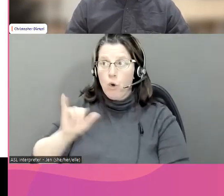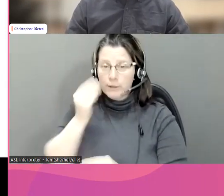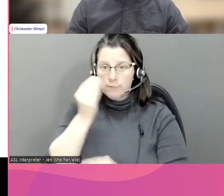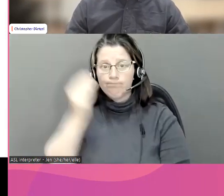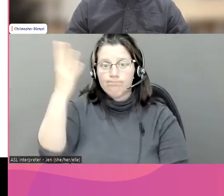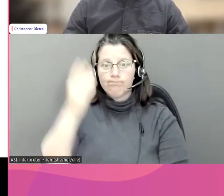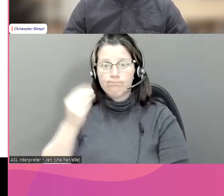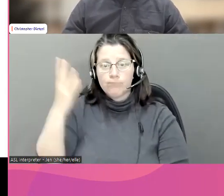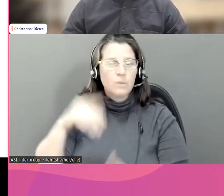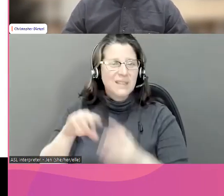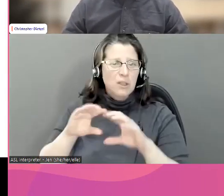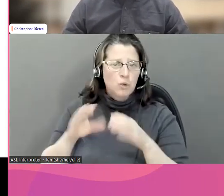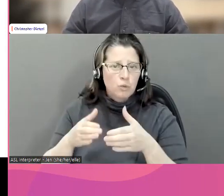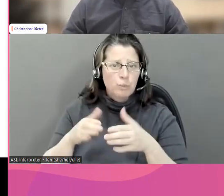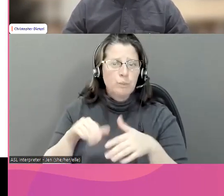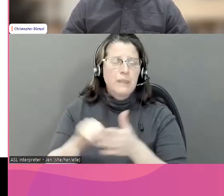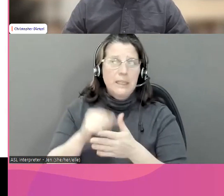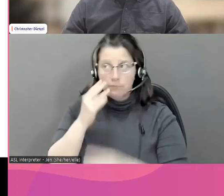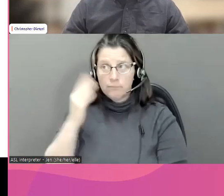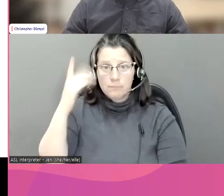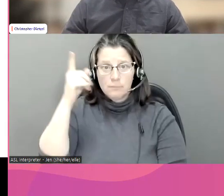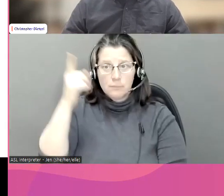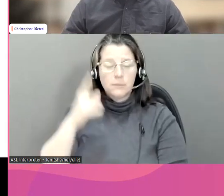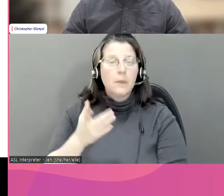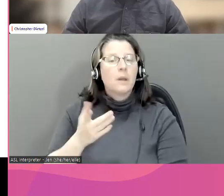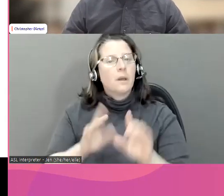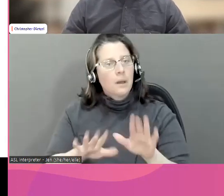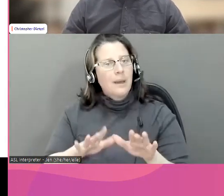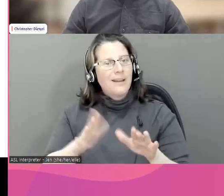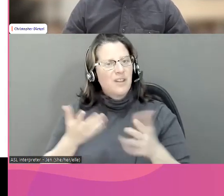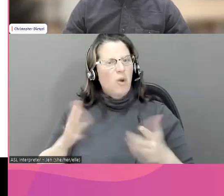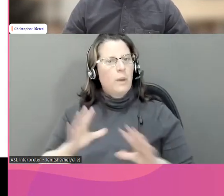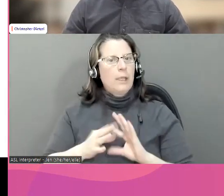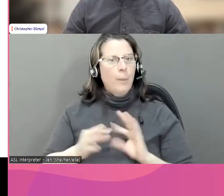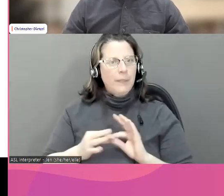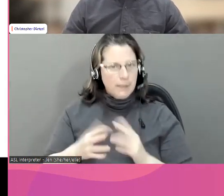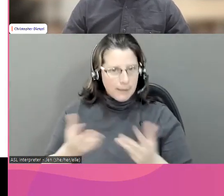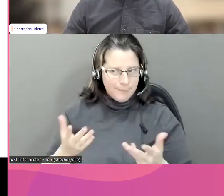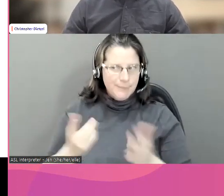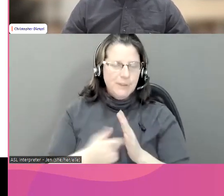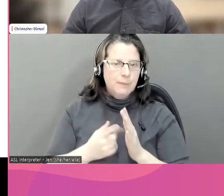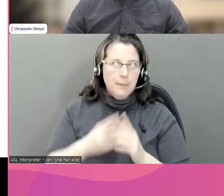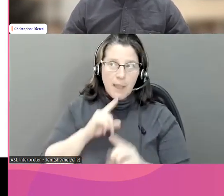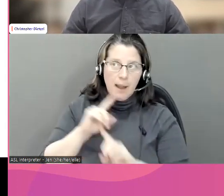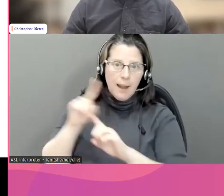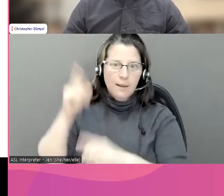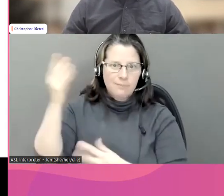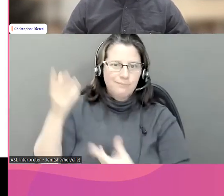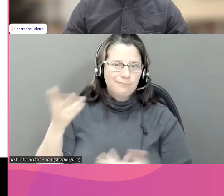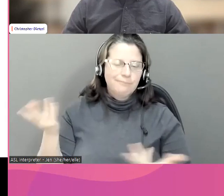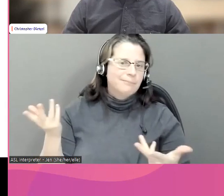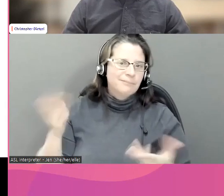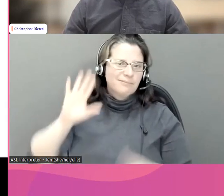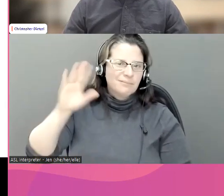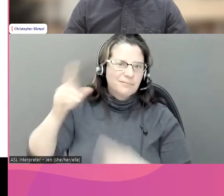pouvez signaler cette personne à un groupe, à une page et aussi à la société elle-même. Tel que mentionné, parfois ces